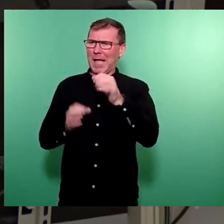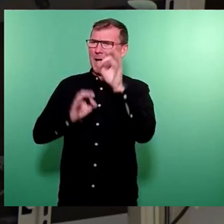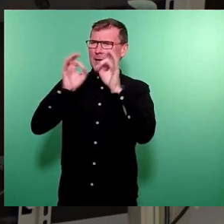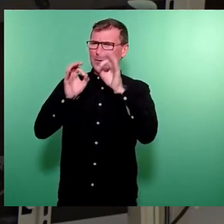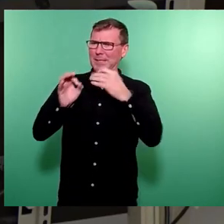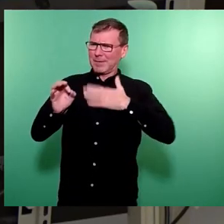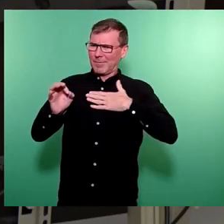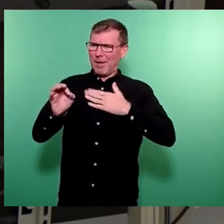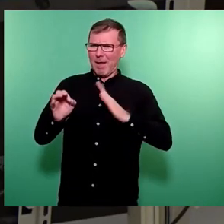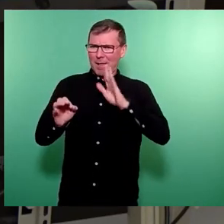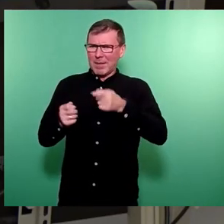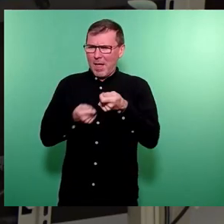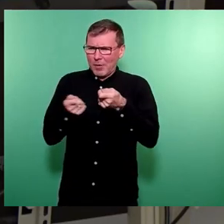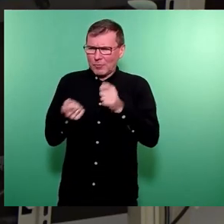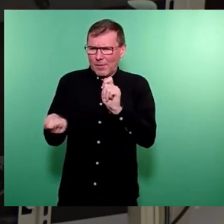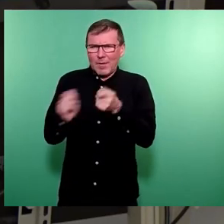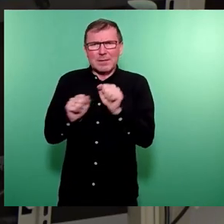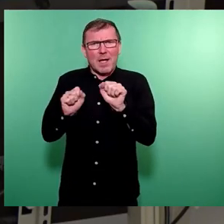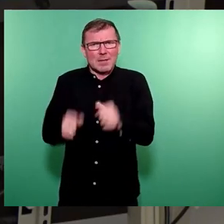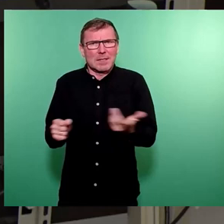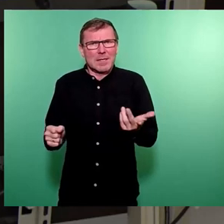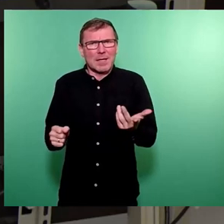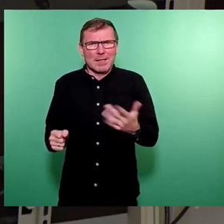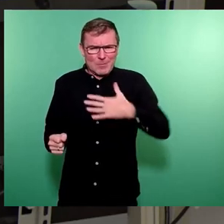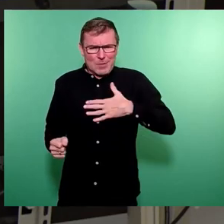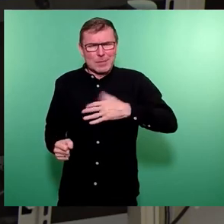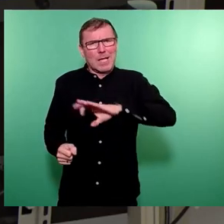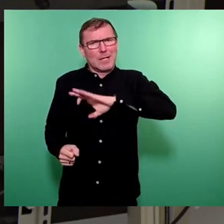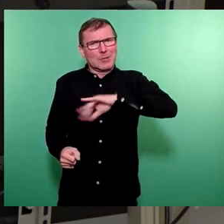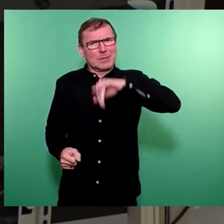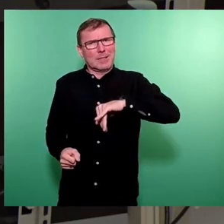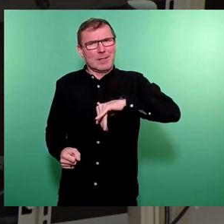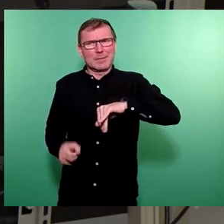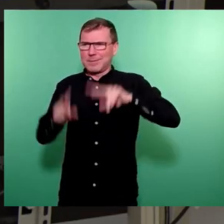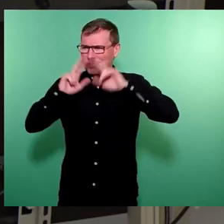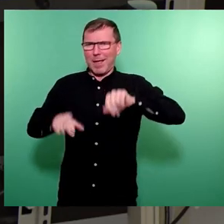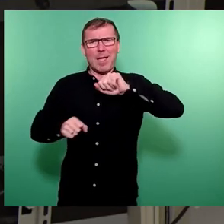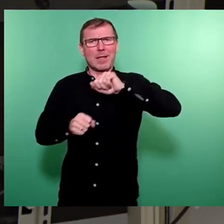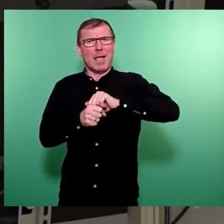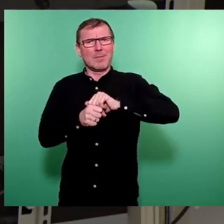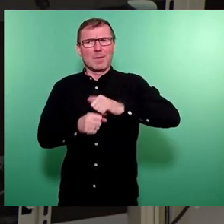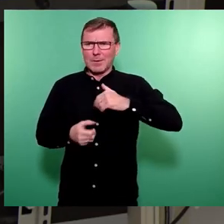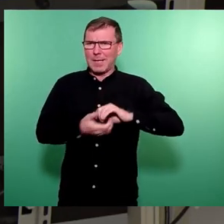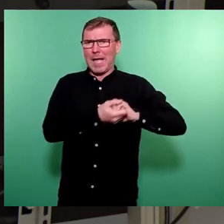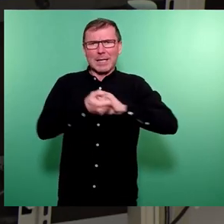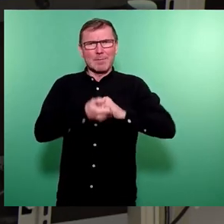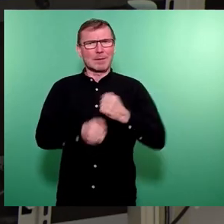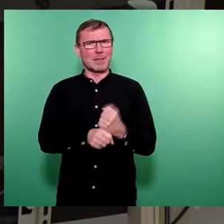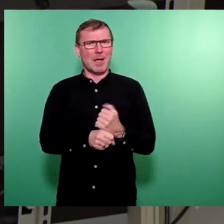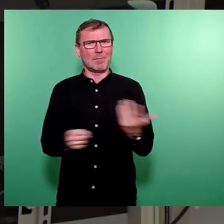nachsteuern kann, wo wir einfach auch die Möglichkeit haben im Ehrenamt und in unserer gemeinsamen Arbeit, Haushalt,